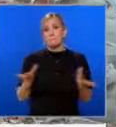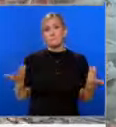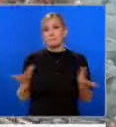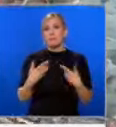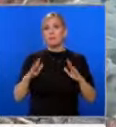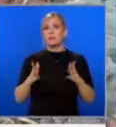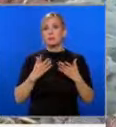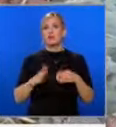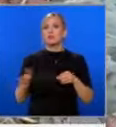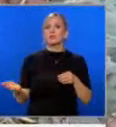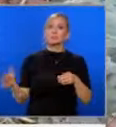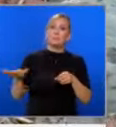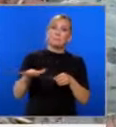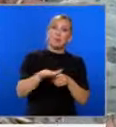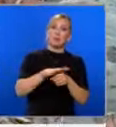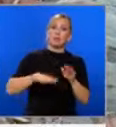да са пълни.